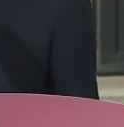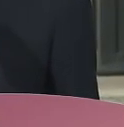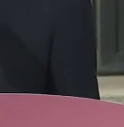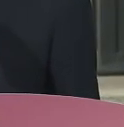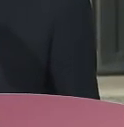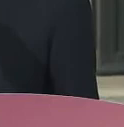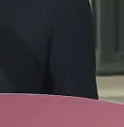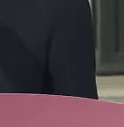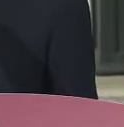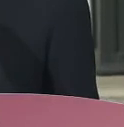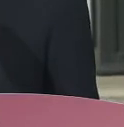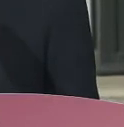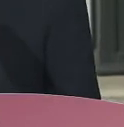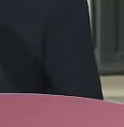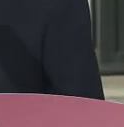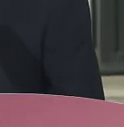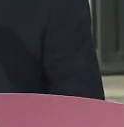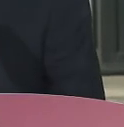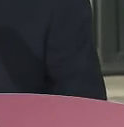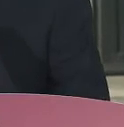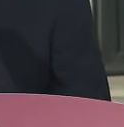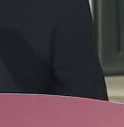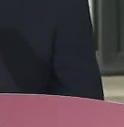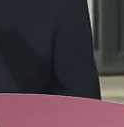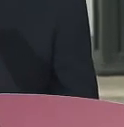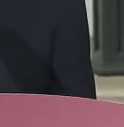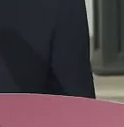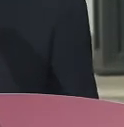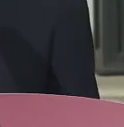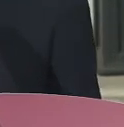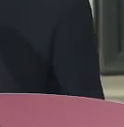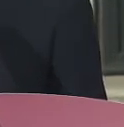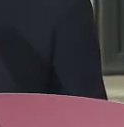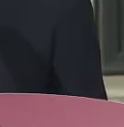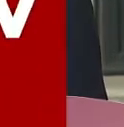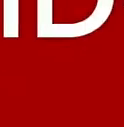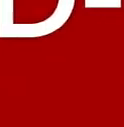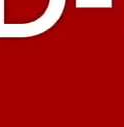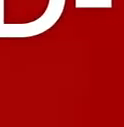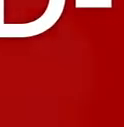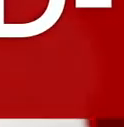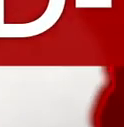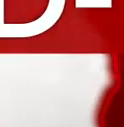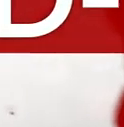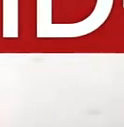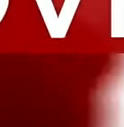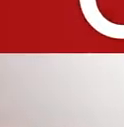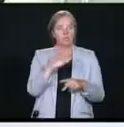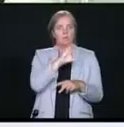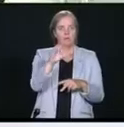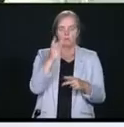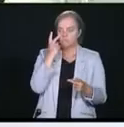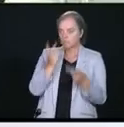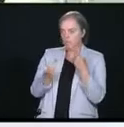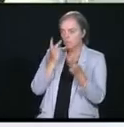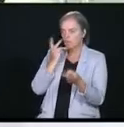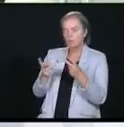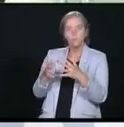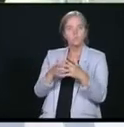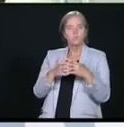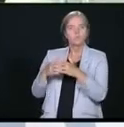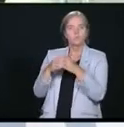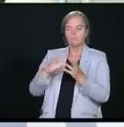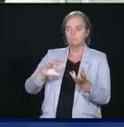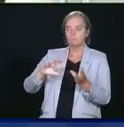impact ici chez nous. Pour beaucoup trop de Canadiens, les images et les histoires provenant des États-Unis ne sont que trop